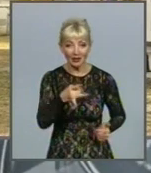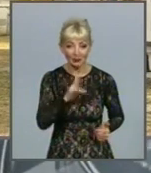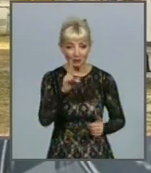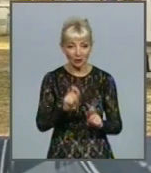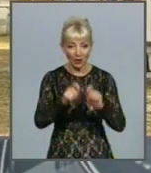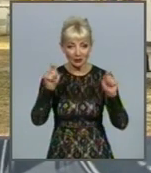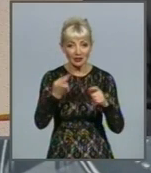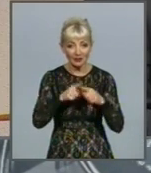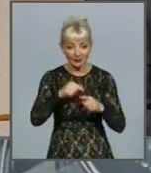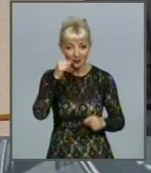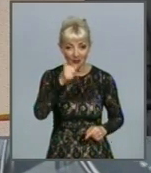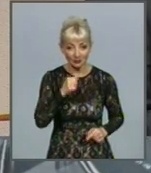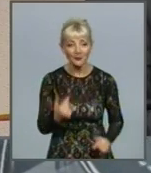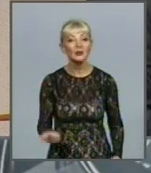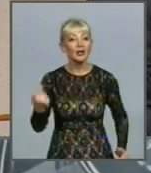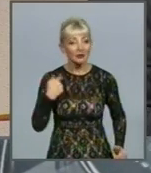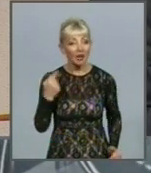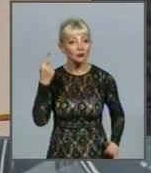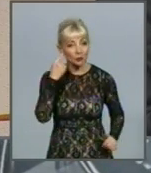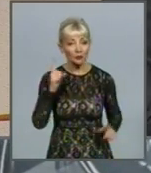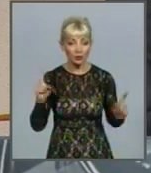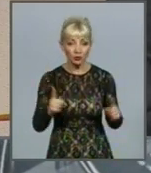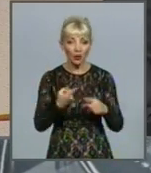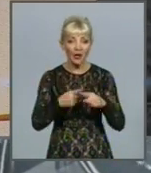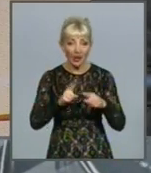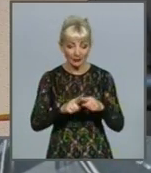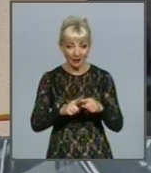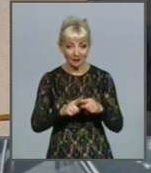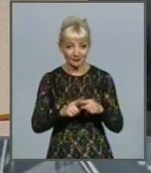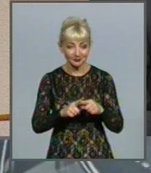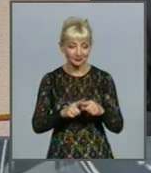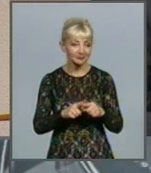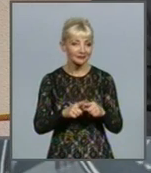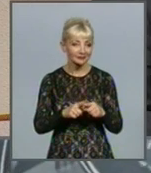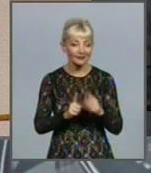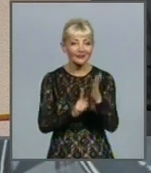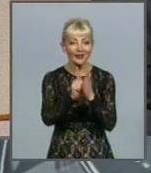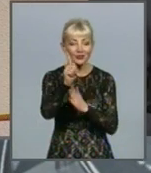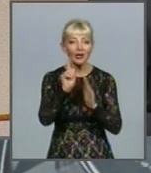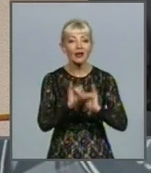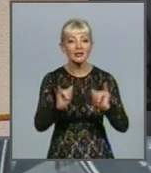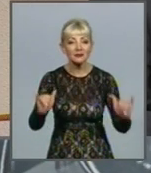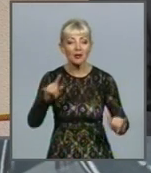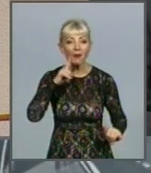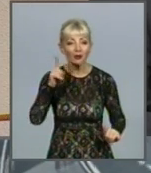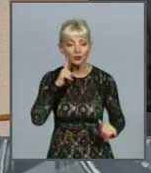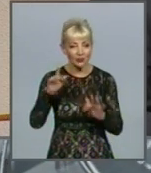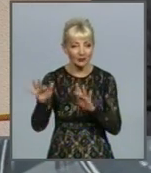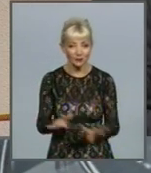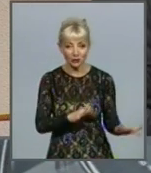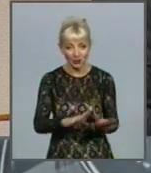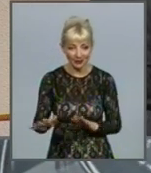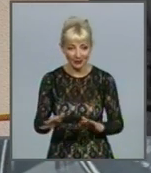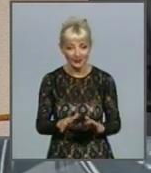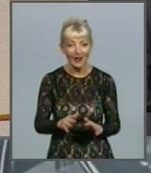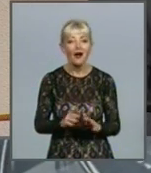відкрився цьогоріч. «Я думаю, що це мощний імпульс, імпульс розвиття молодежного руху, імпульс розвиття